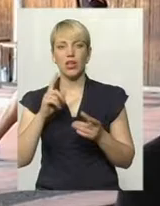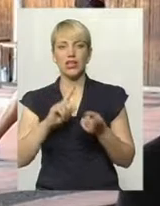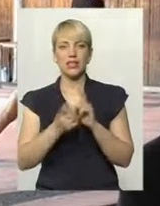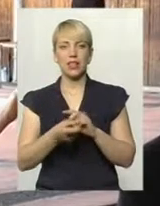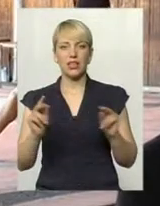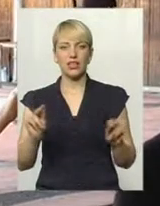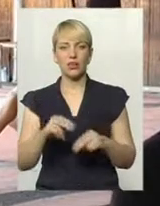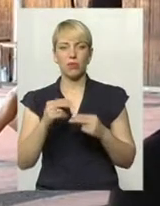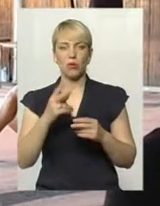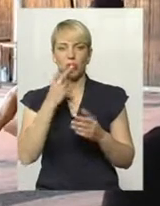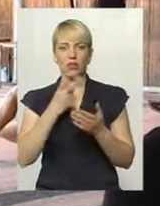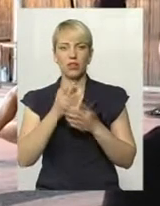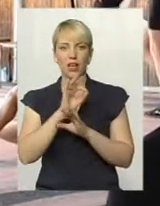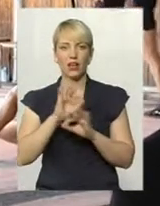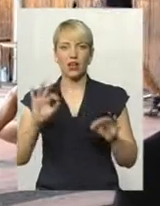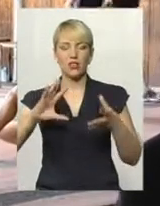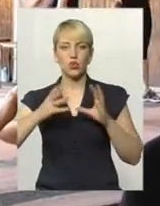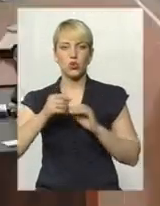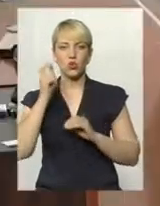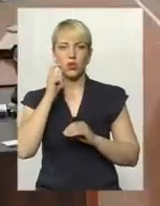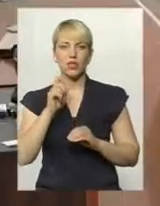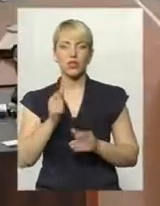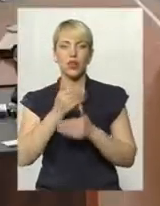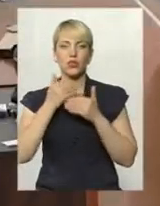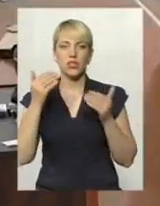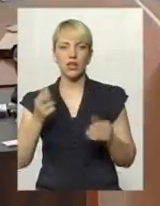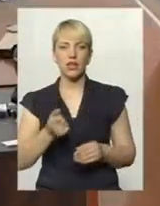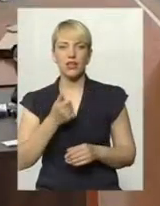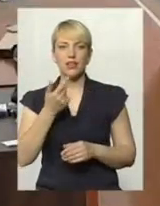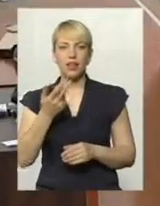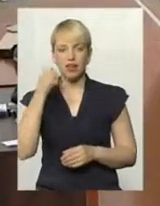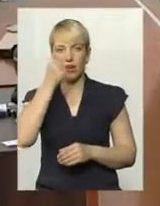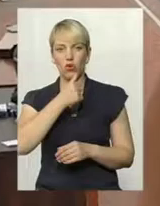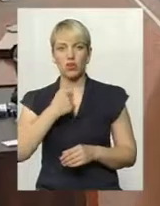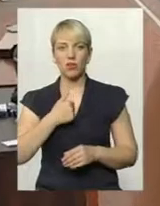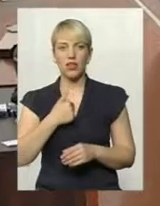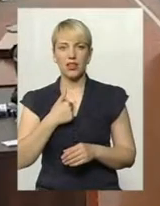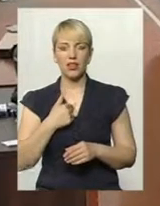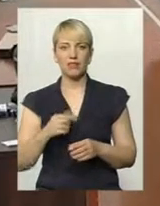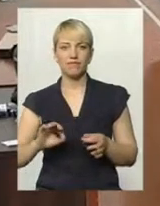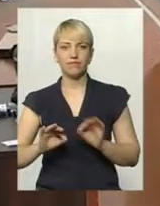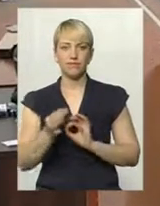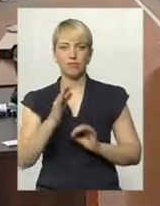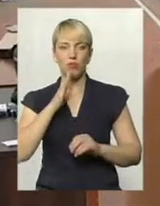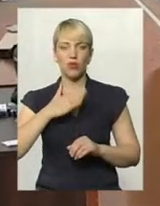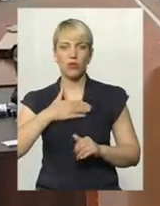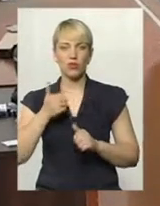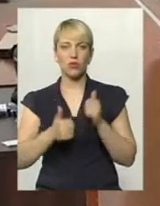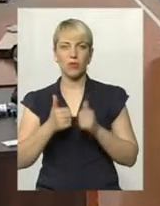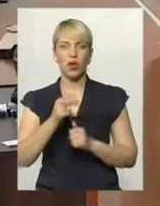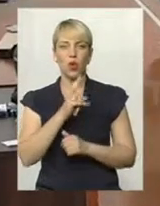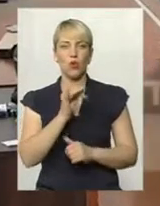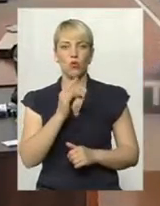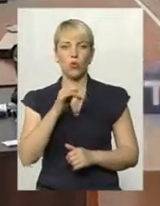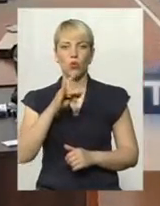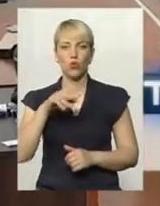найкращий результат в Україні за останні декілька років. Мене підзадорила перші спроби моя суперниця, кернута Аня. Вона